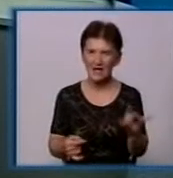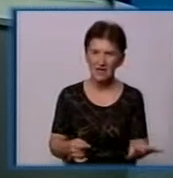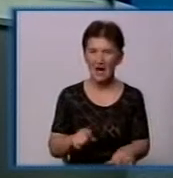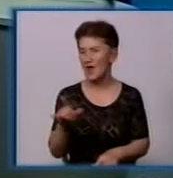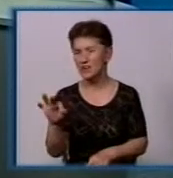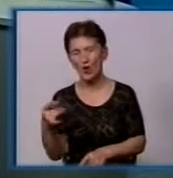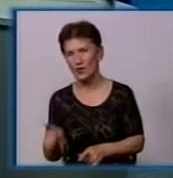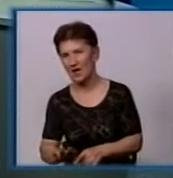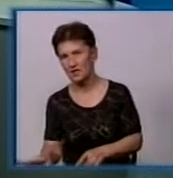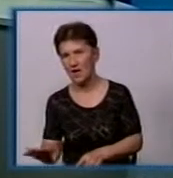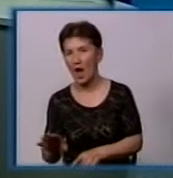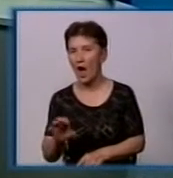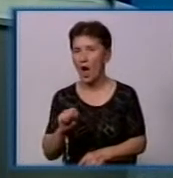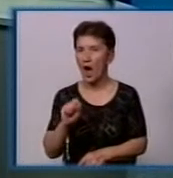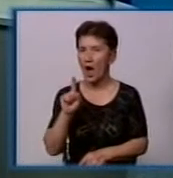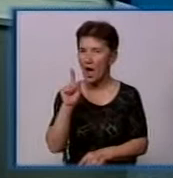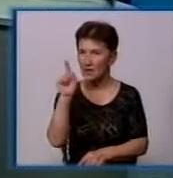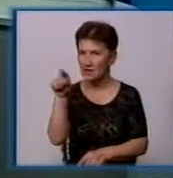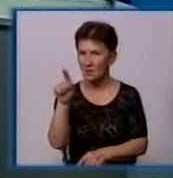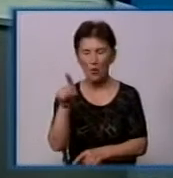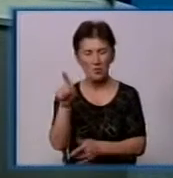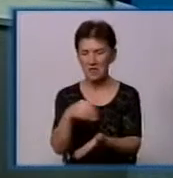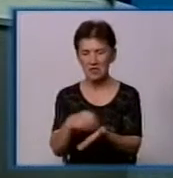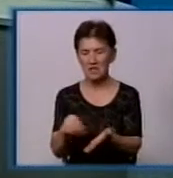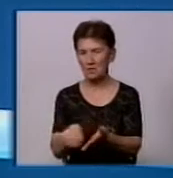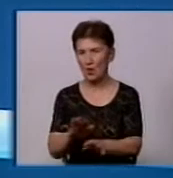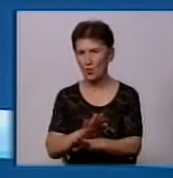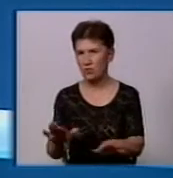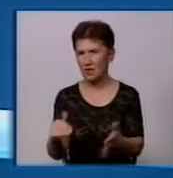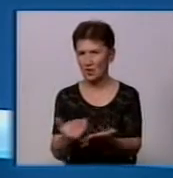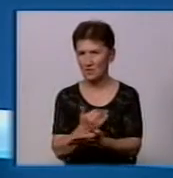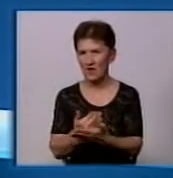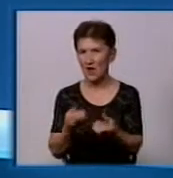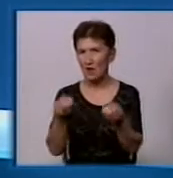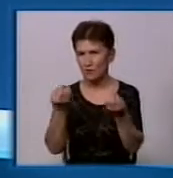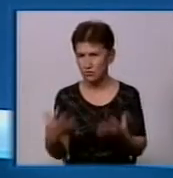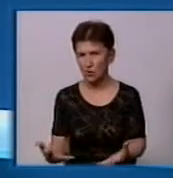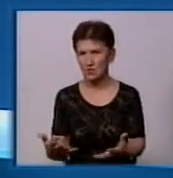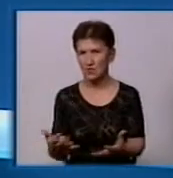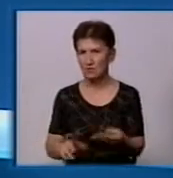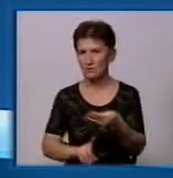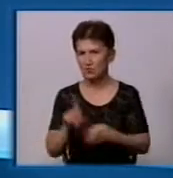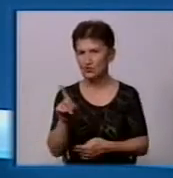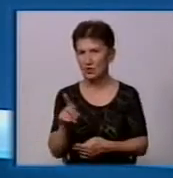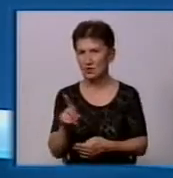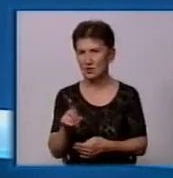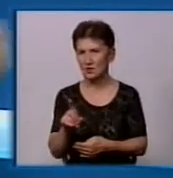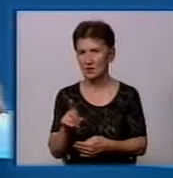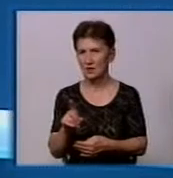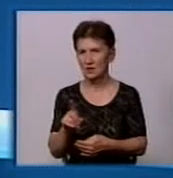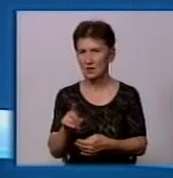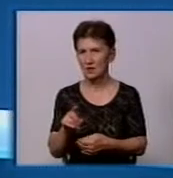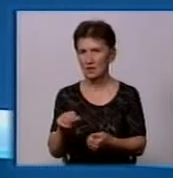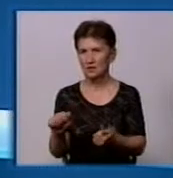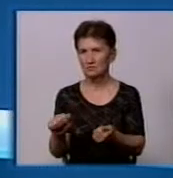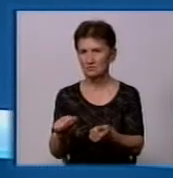це зробили інакше. Вони не купували нові контейнери, вони просто почали чіпляти такі великі